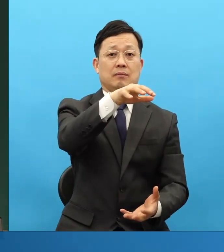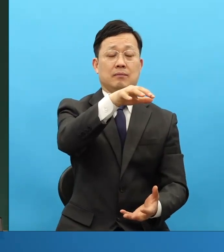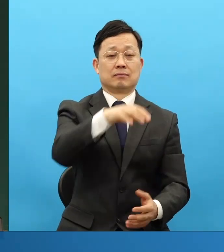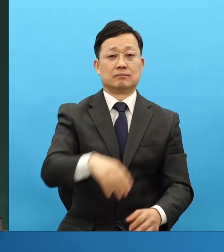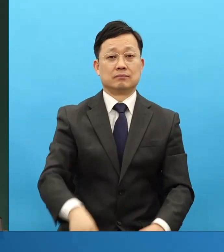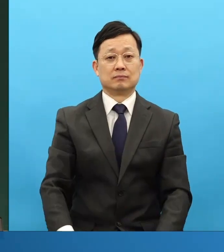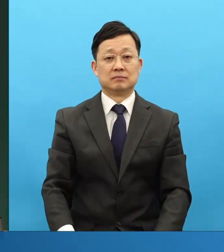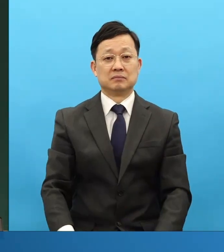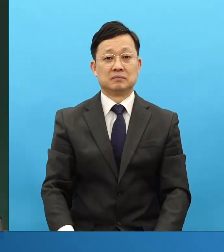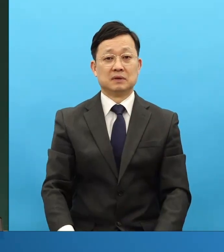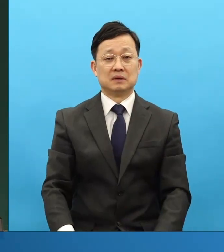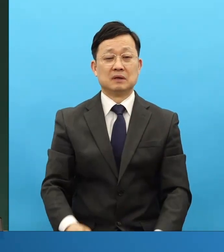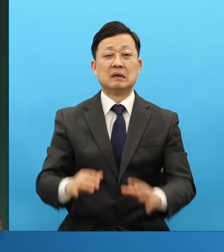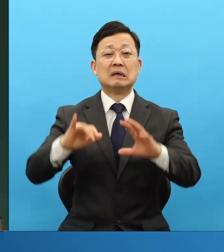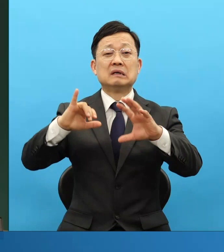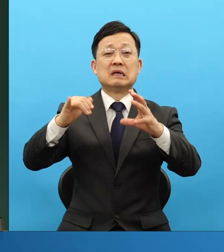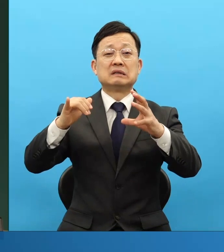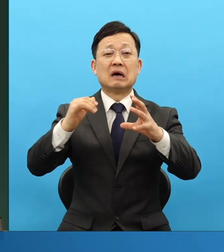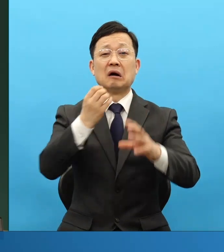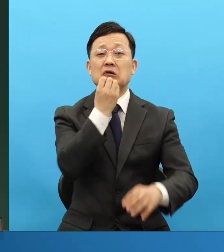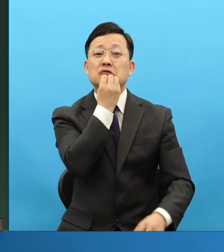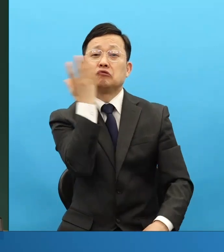유행가도 너무 많이 부르지 마세요.